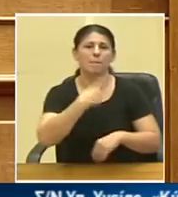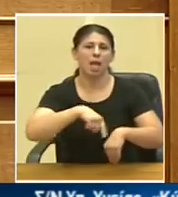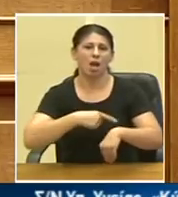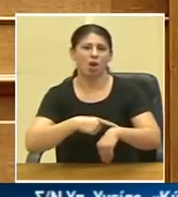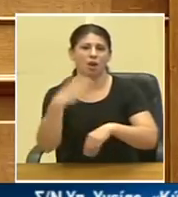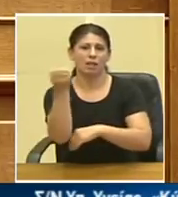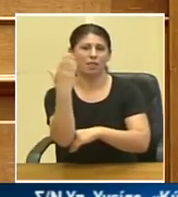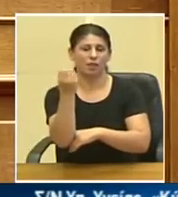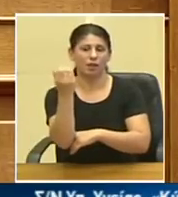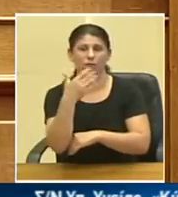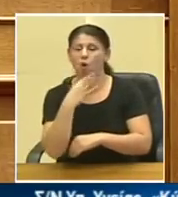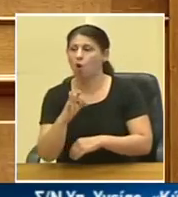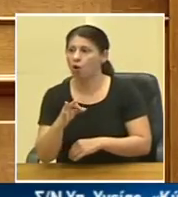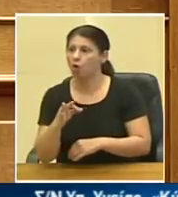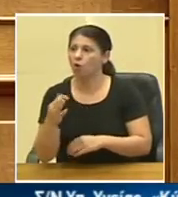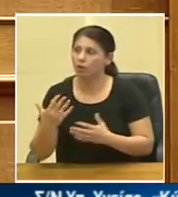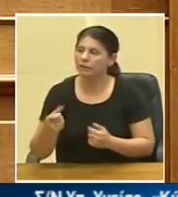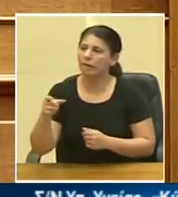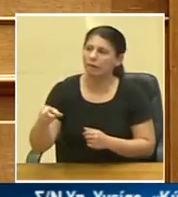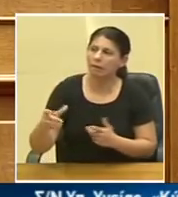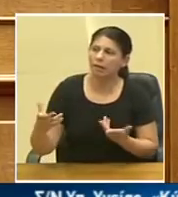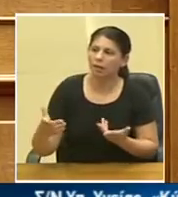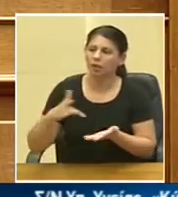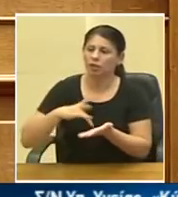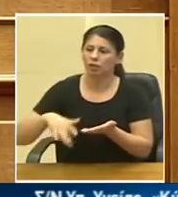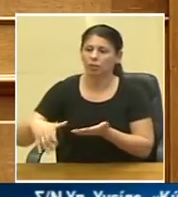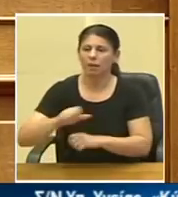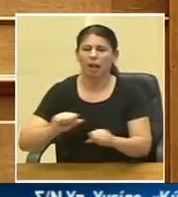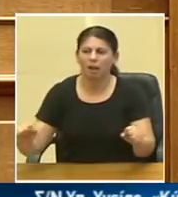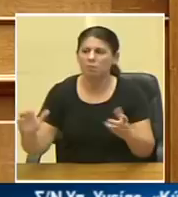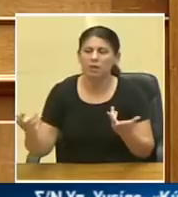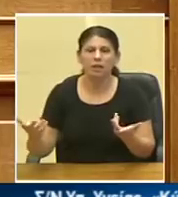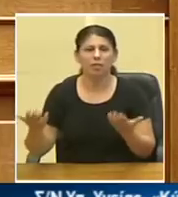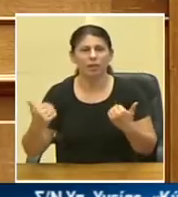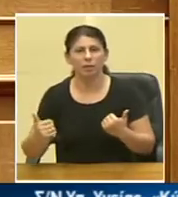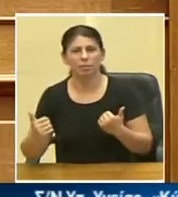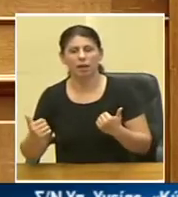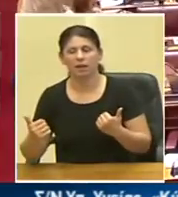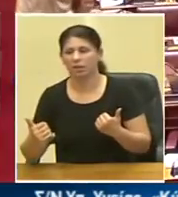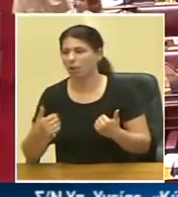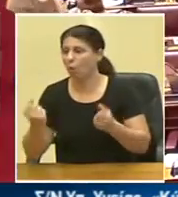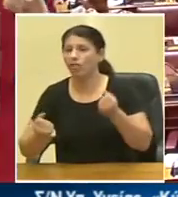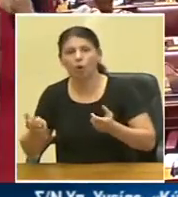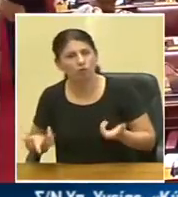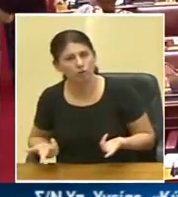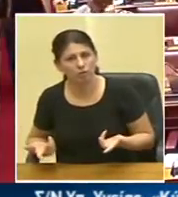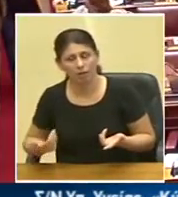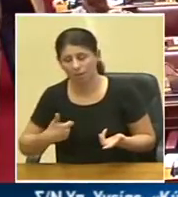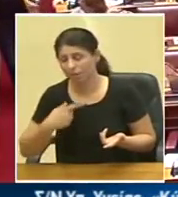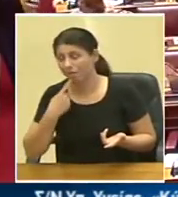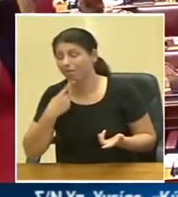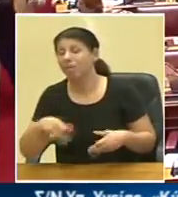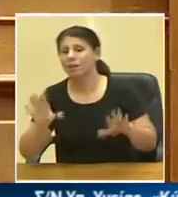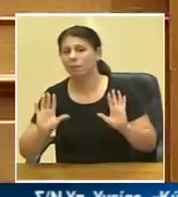το ασθενοφόρο, επειδή ήταν εκεί τοπικά χαλασμένο, ή δεν υπήρχε βάρδια του οδηγού. Εμείς δεν είπαμε